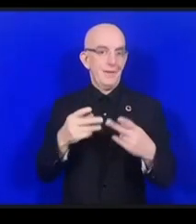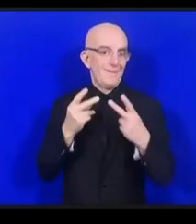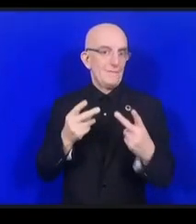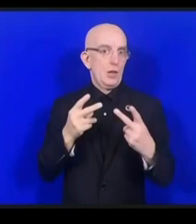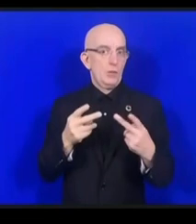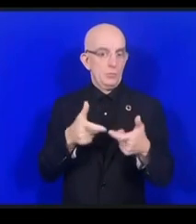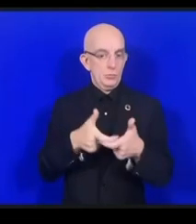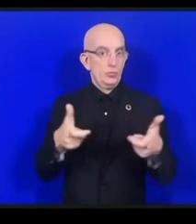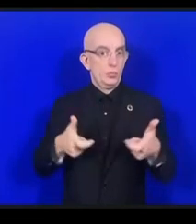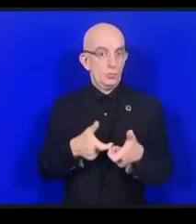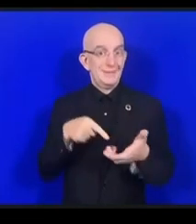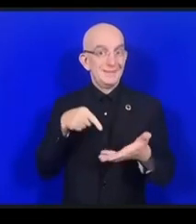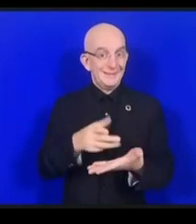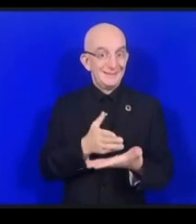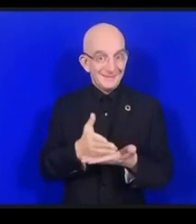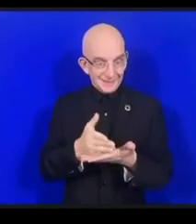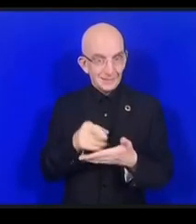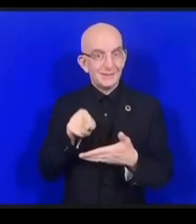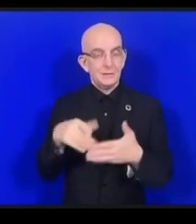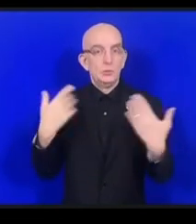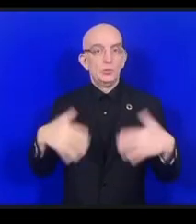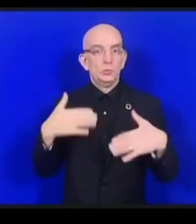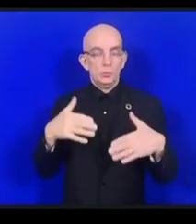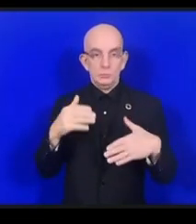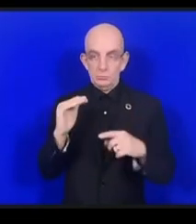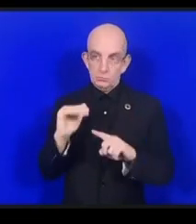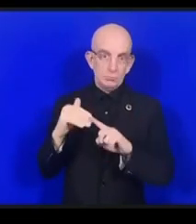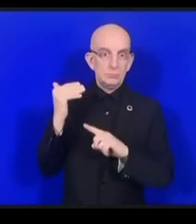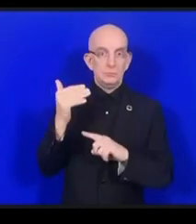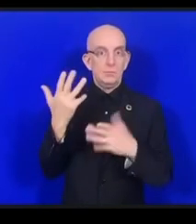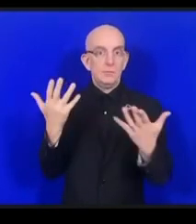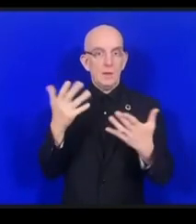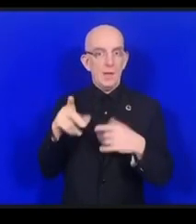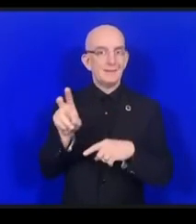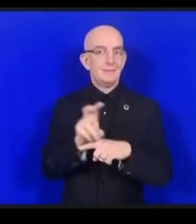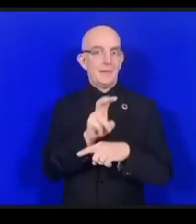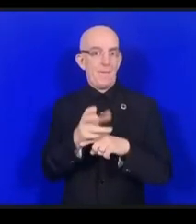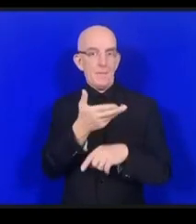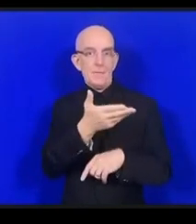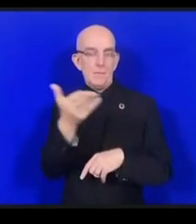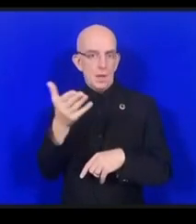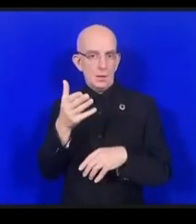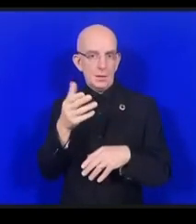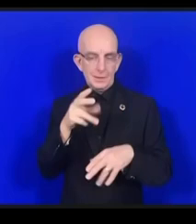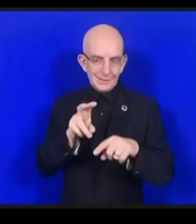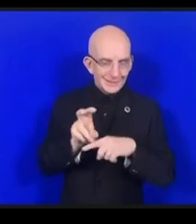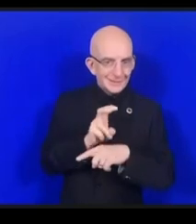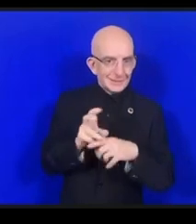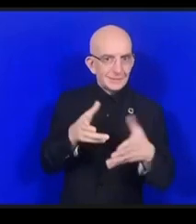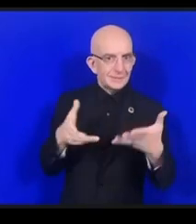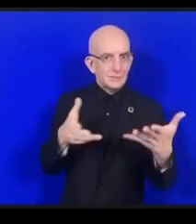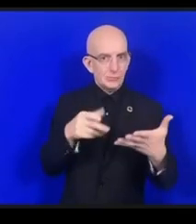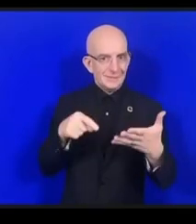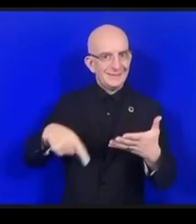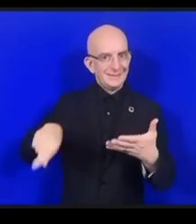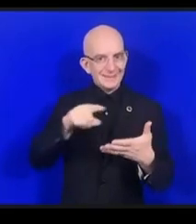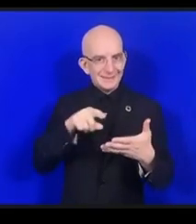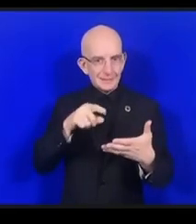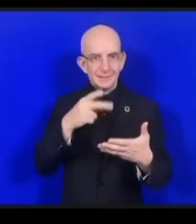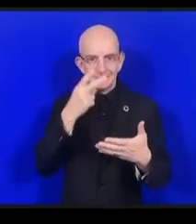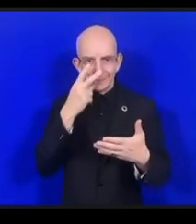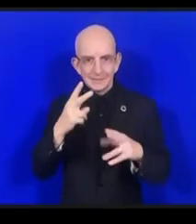référence pour les internautes qu'ils soient utilisateurs acheteurs etc. donc nous avons